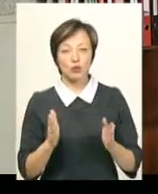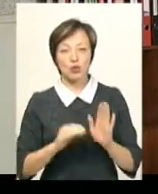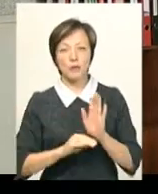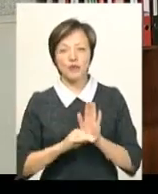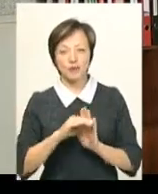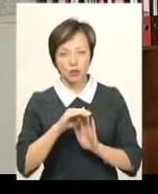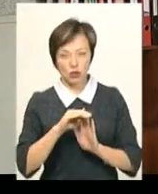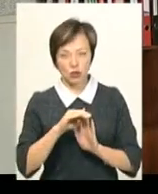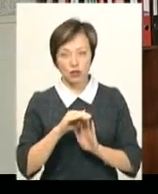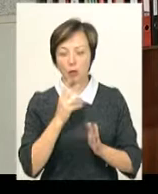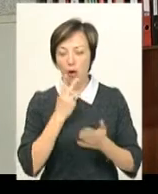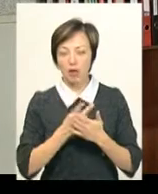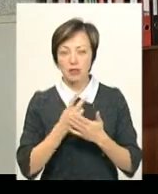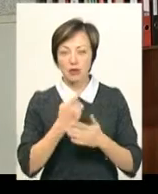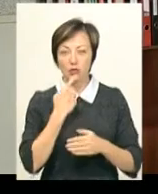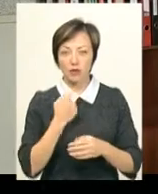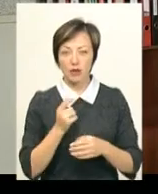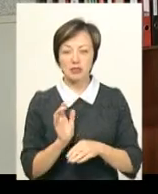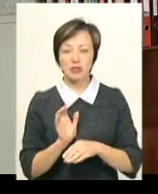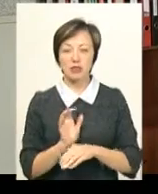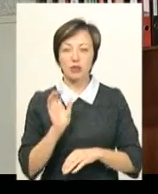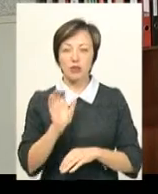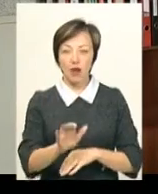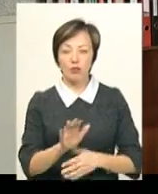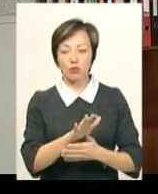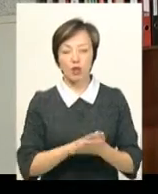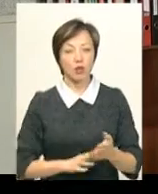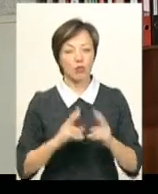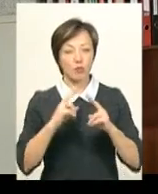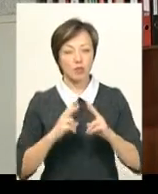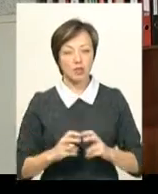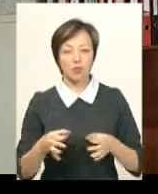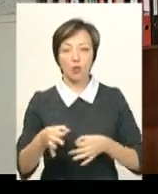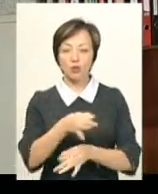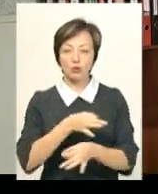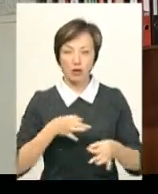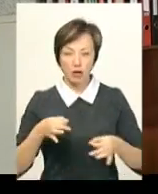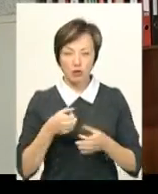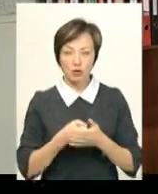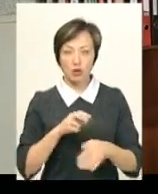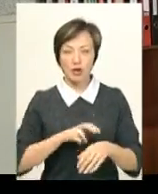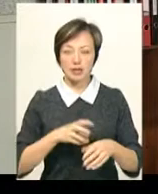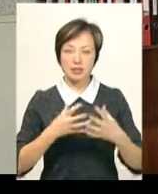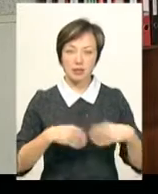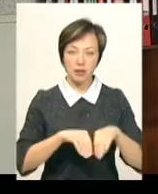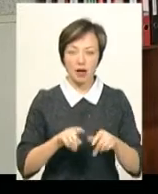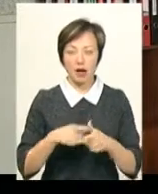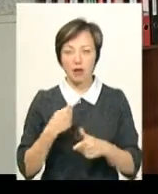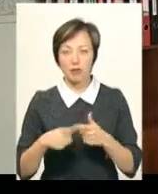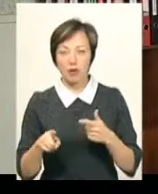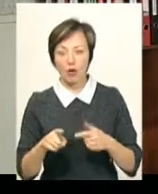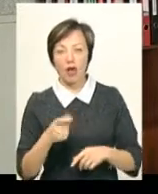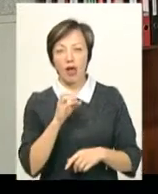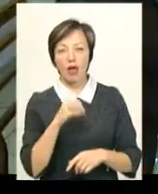підвищені показники крові, скерувати на подальше обстеження, на консультацію, власне, до лікарів сімейних або до лікарів